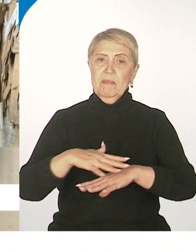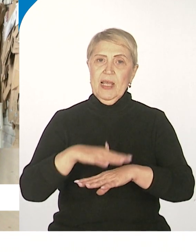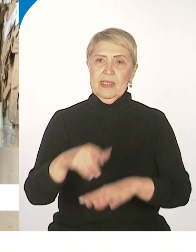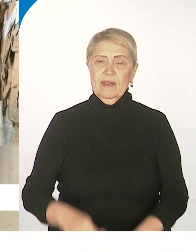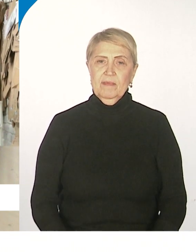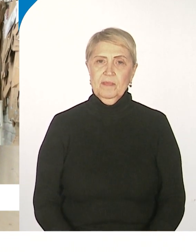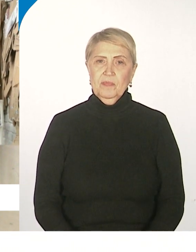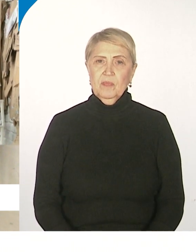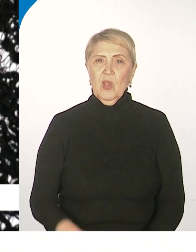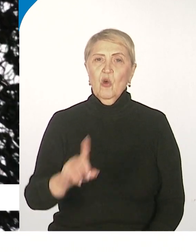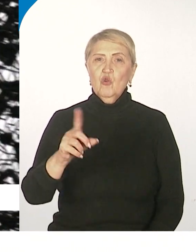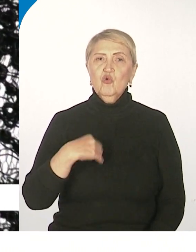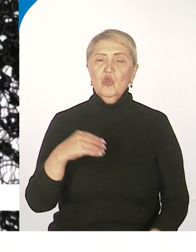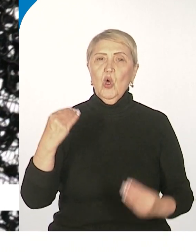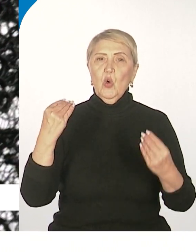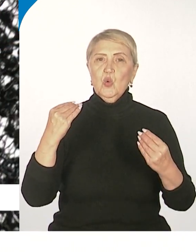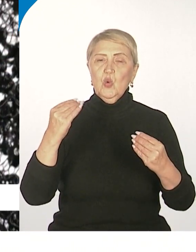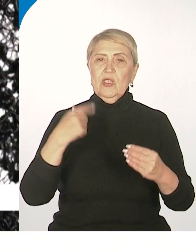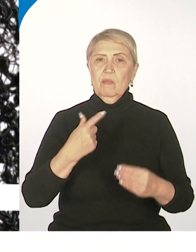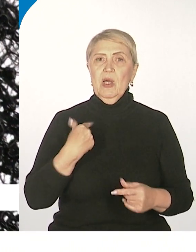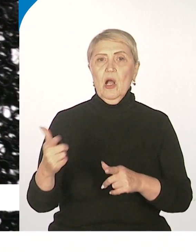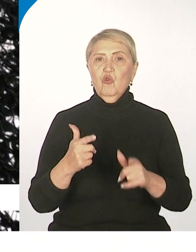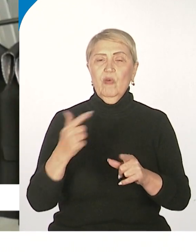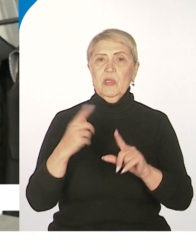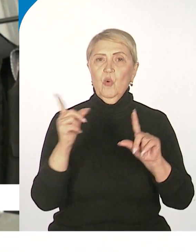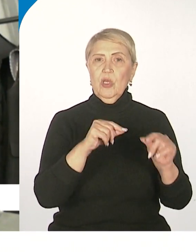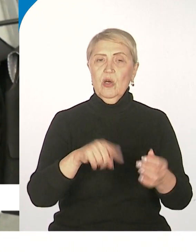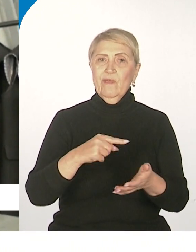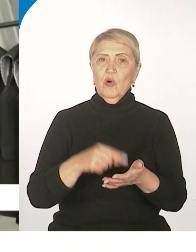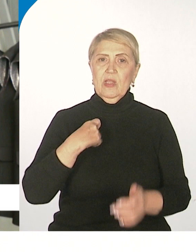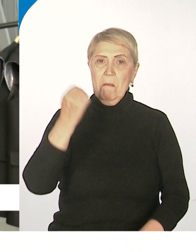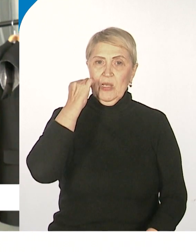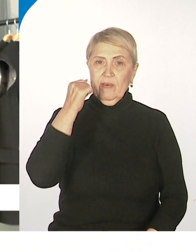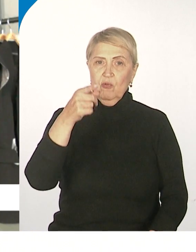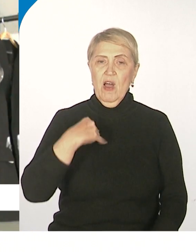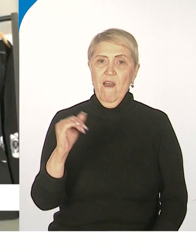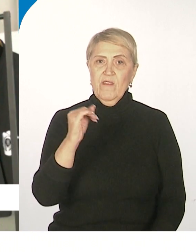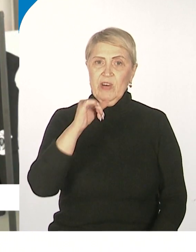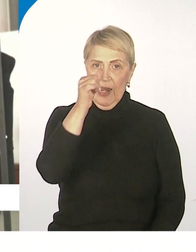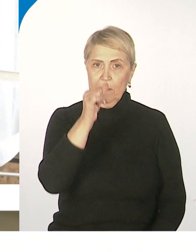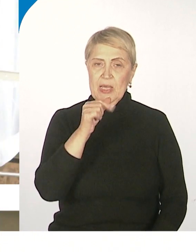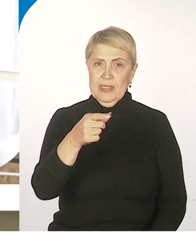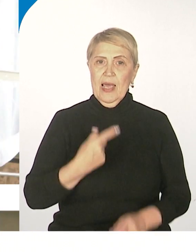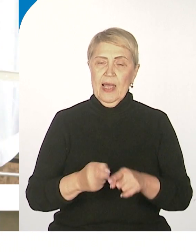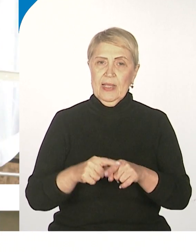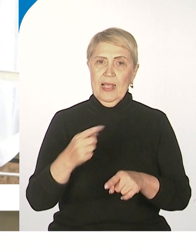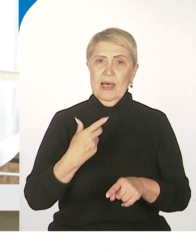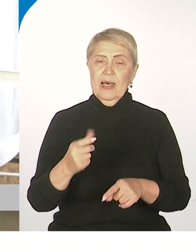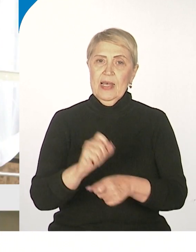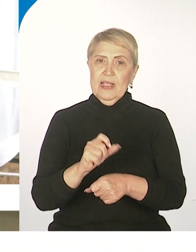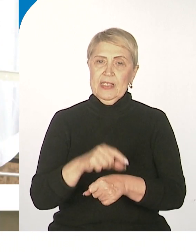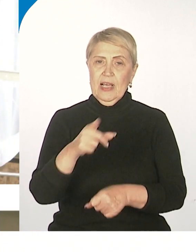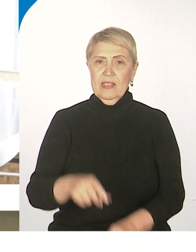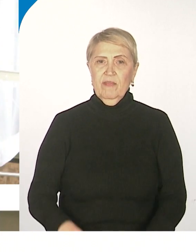А что-то эксклюзивное, да, мы готовимся поехать в Москву в феврале для предзаказов